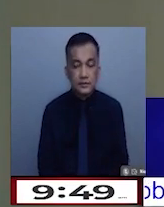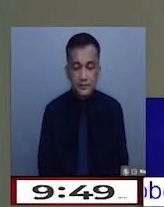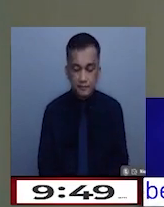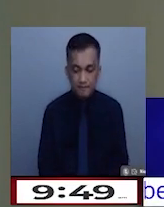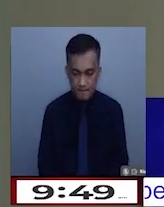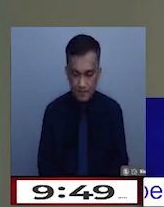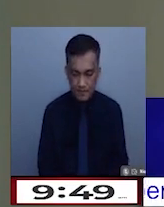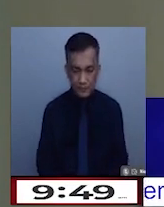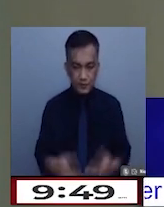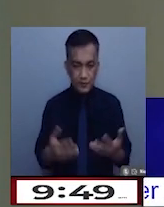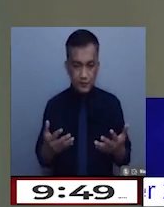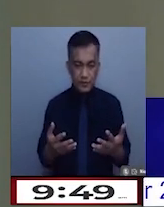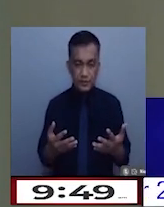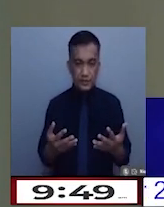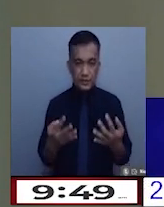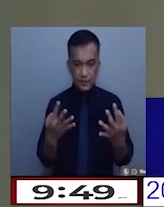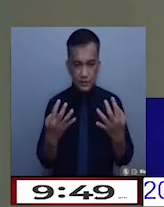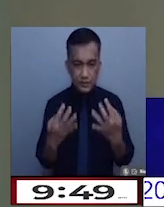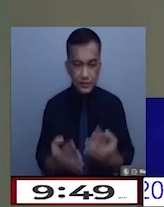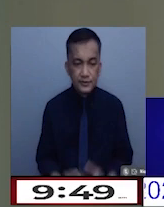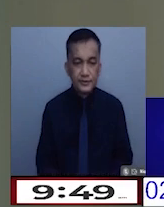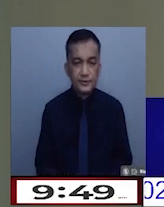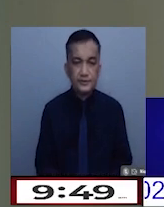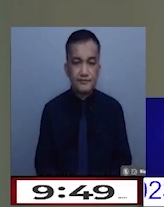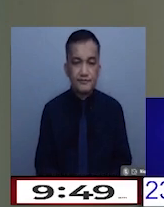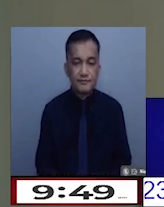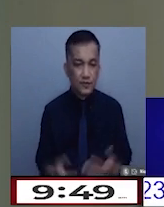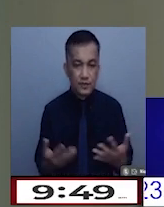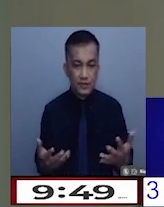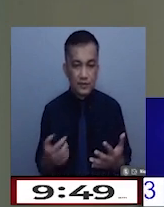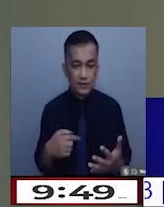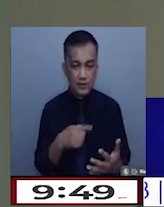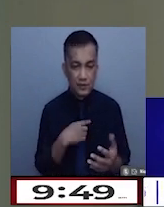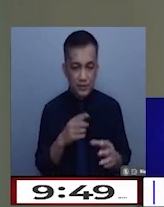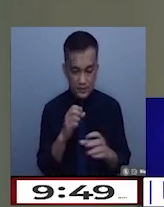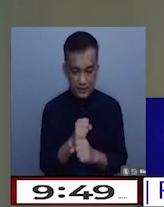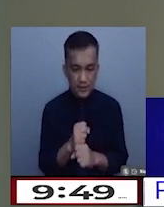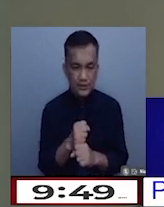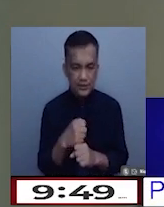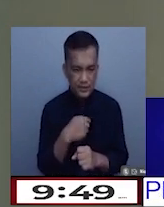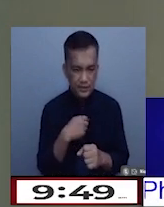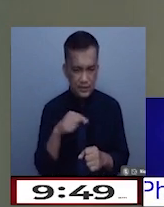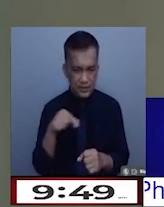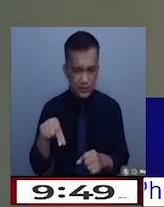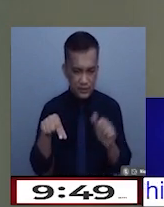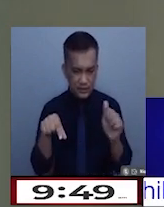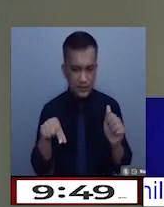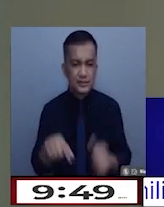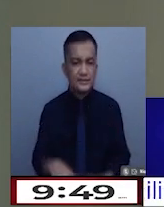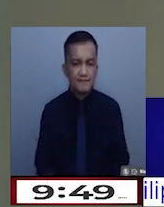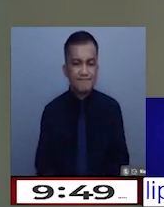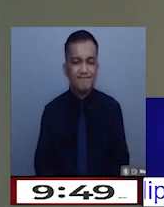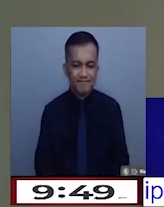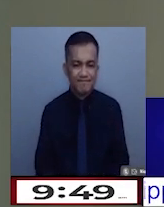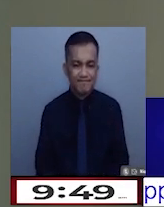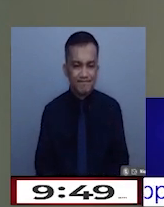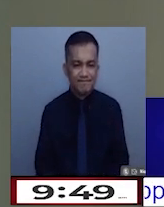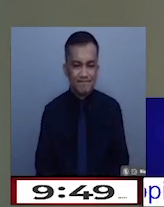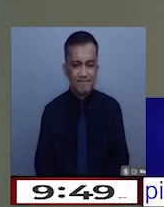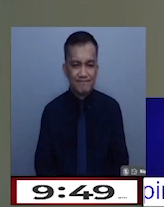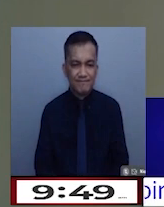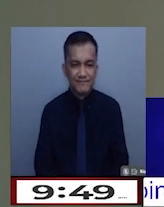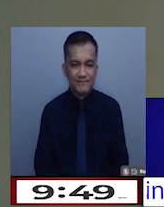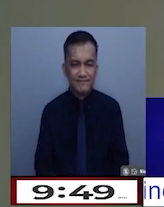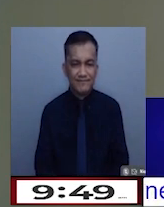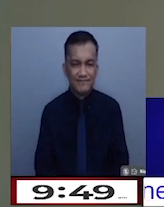Are there any other questions? If there are none, would be ending our question and answer segment. Okay.